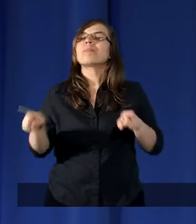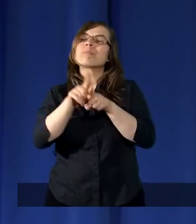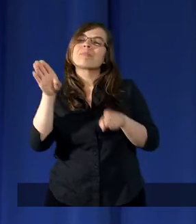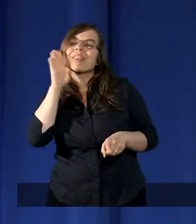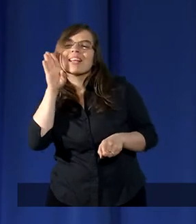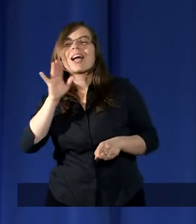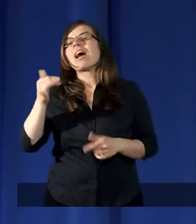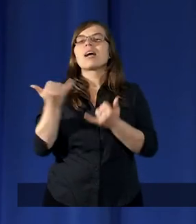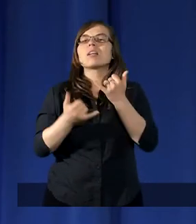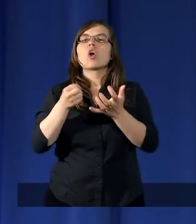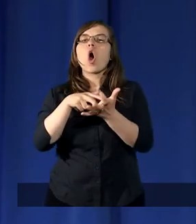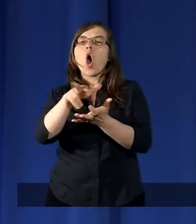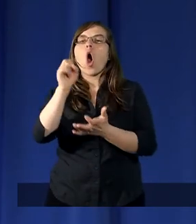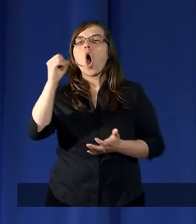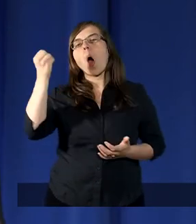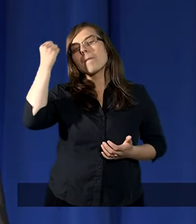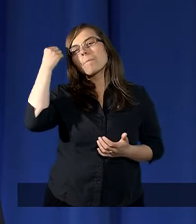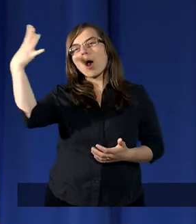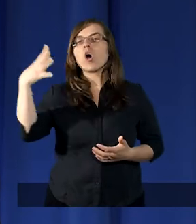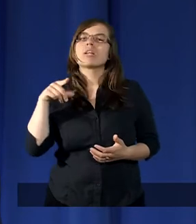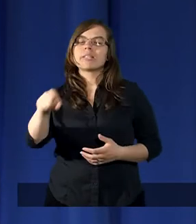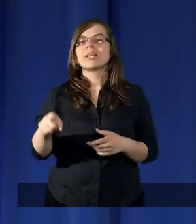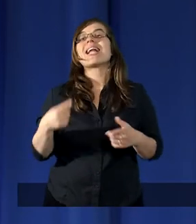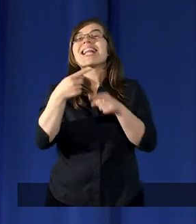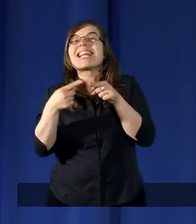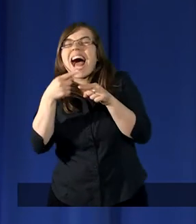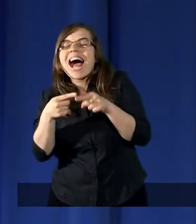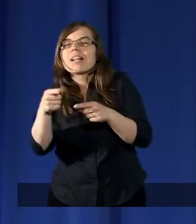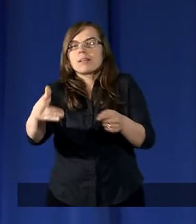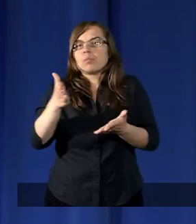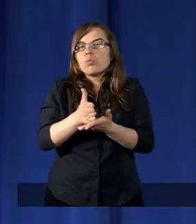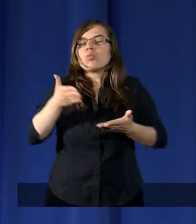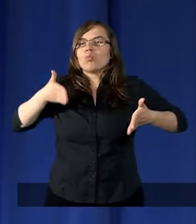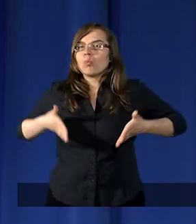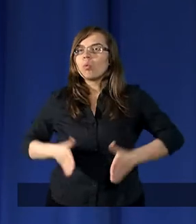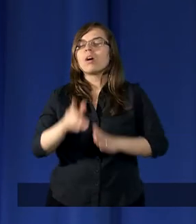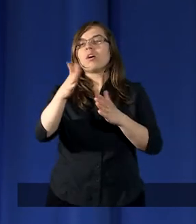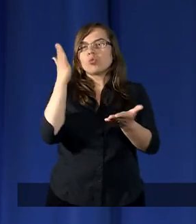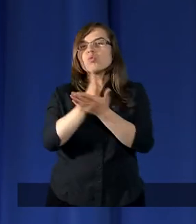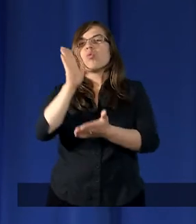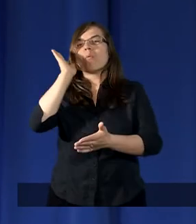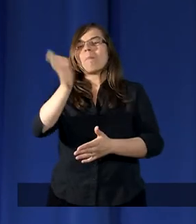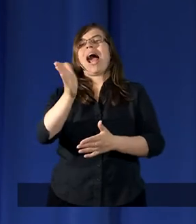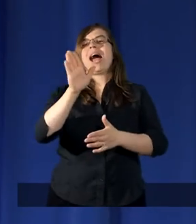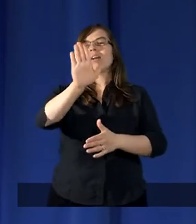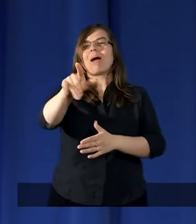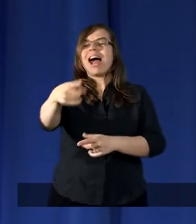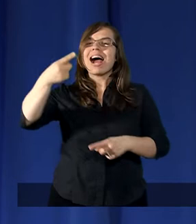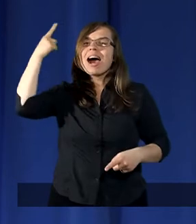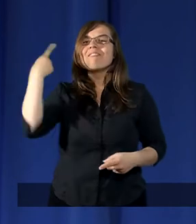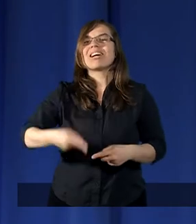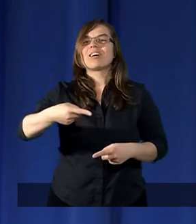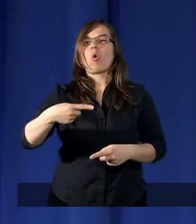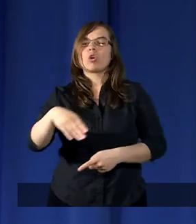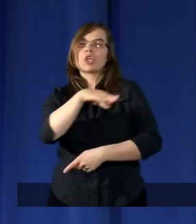jeżeli chodzi o Mojżesza. Zanim się urodził, już wyrok śmierci na niego był